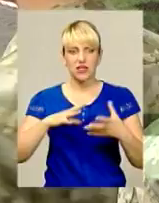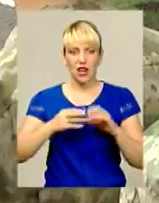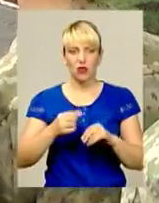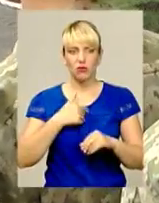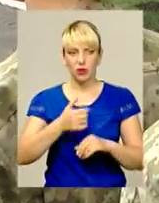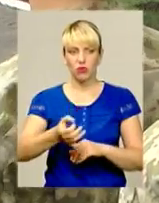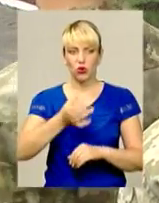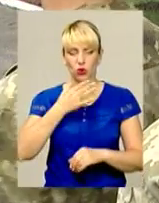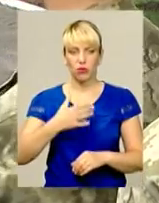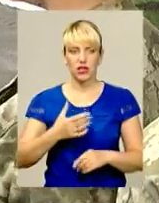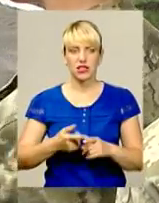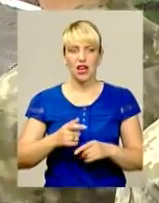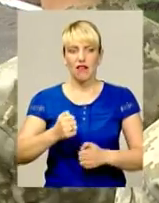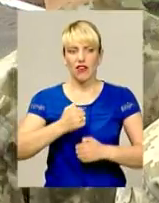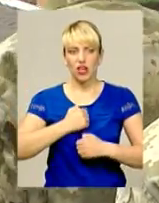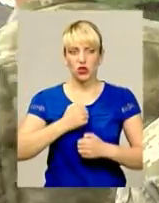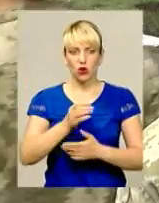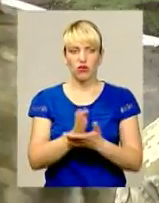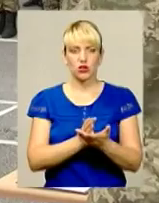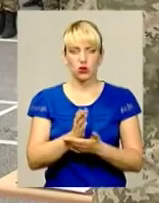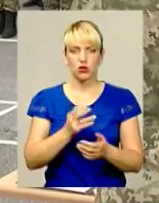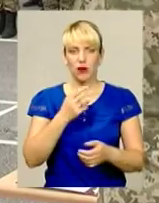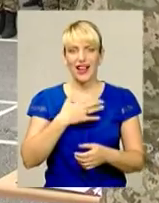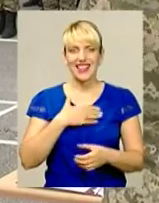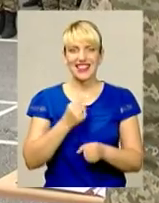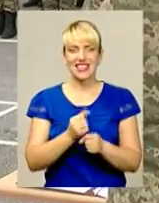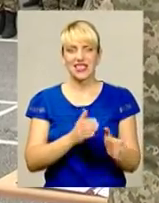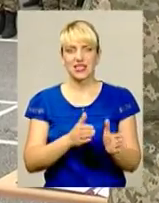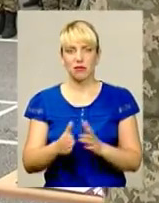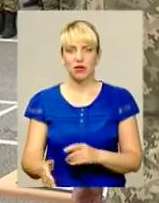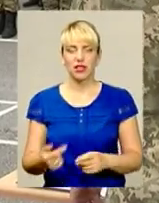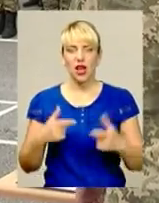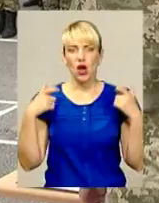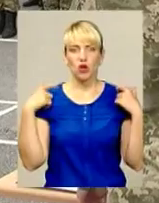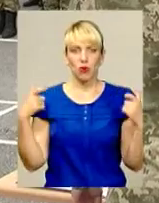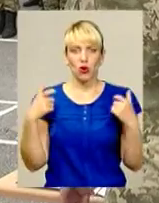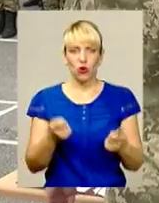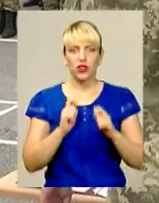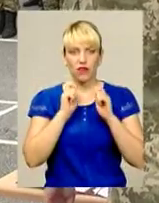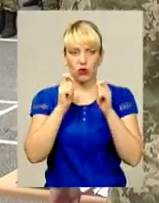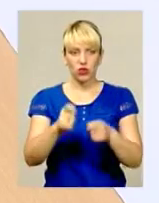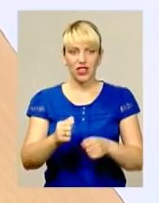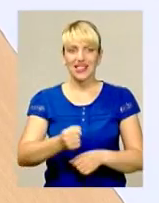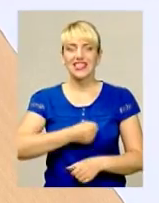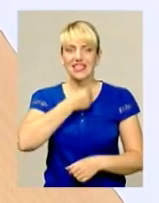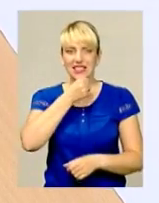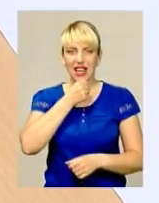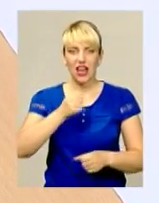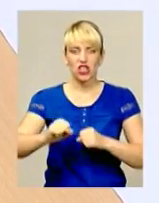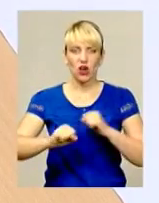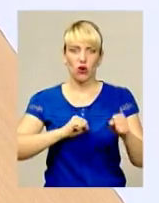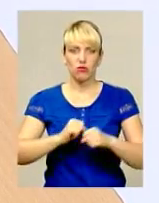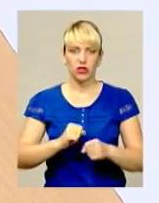подобається військова служба, дисципліна. Курсантські погони вручають старші командири. По військовому чітку